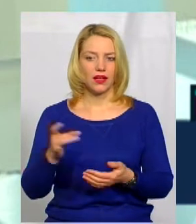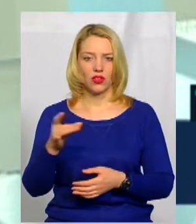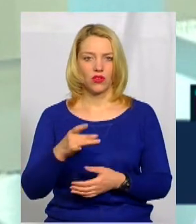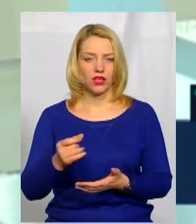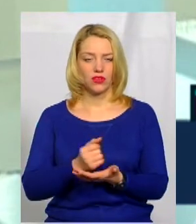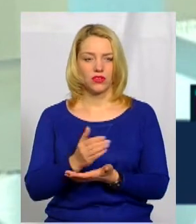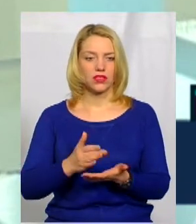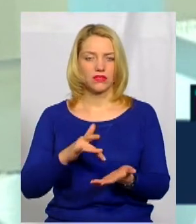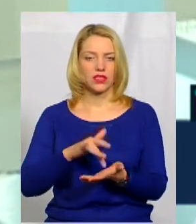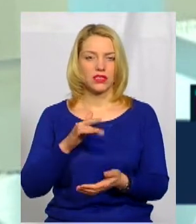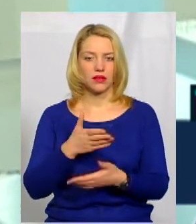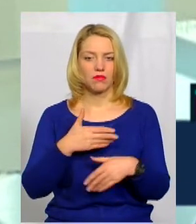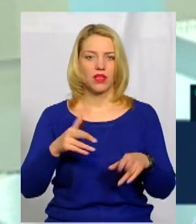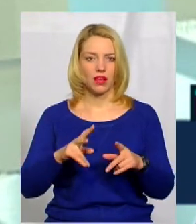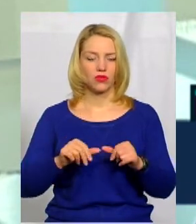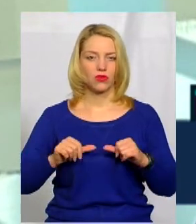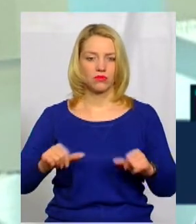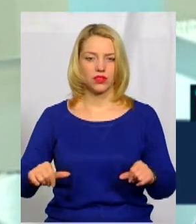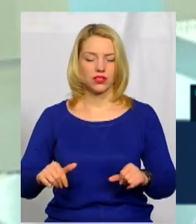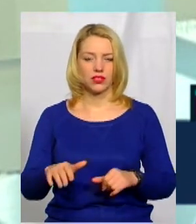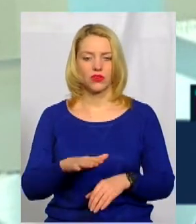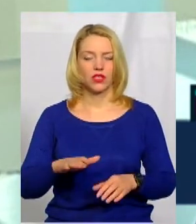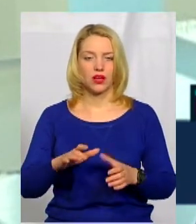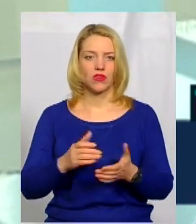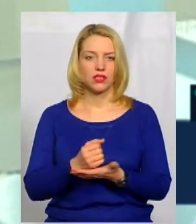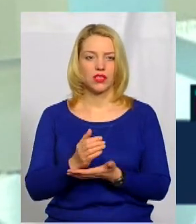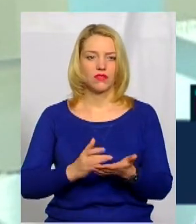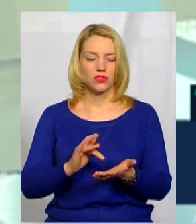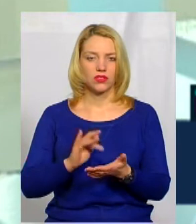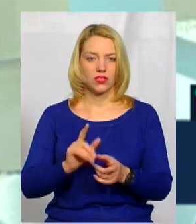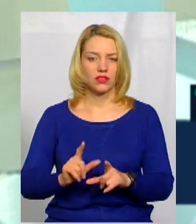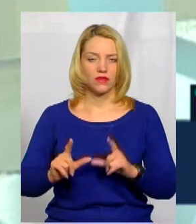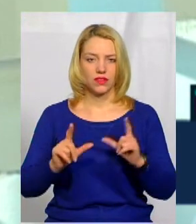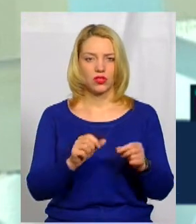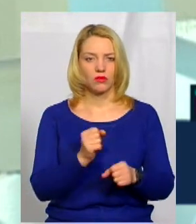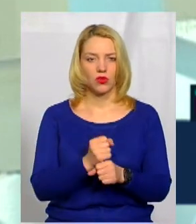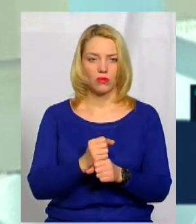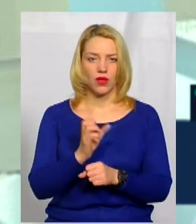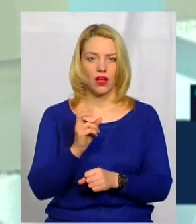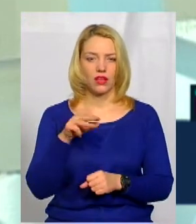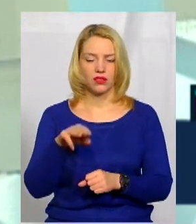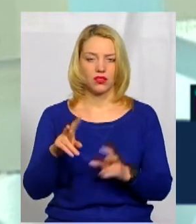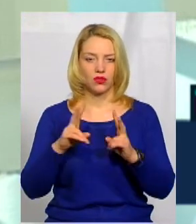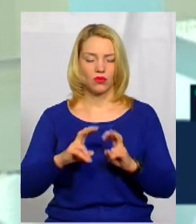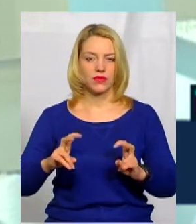Ми, як комісія з територіального сервісного центру, виїжджаємо і робимо акти обстеження.